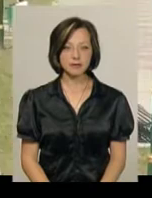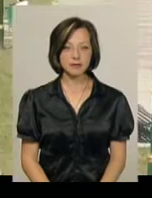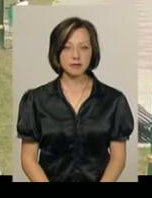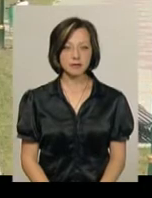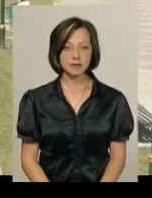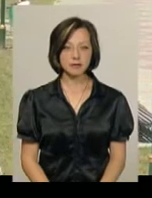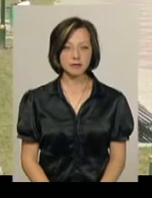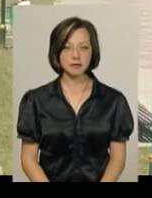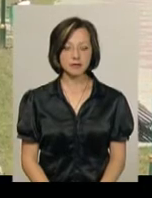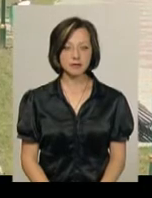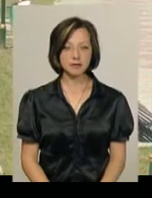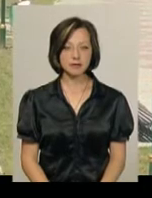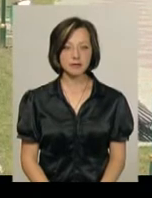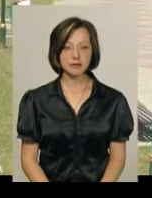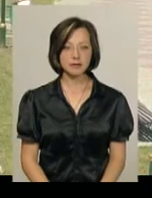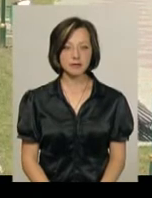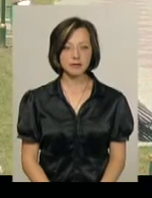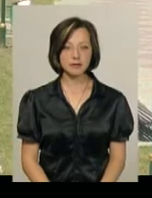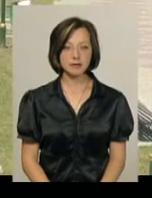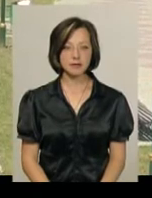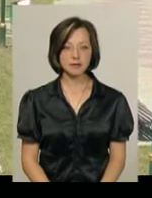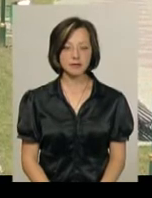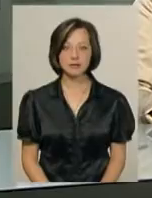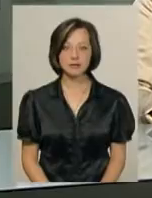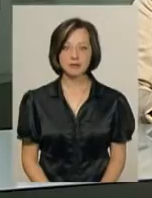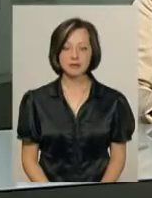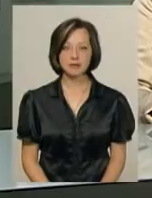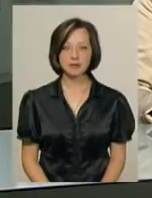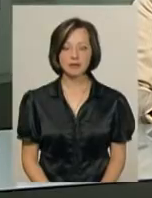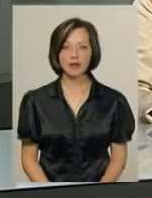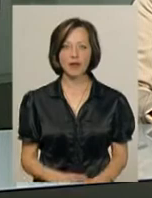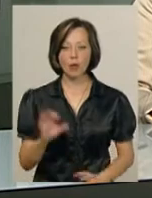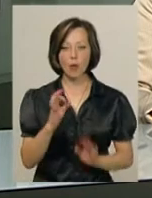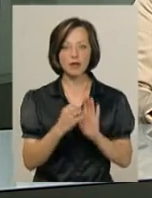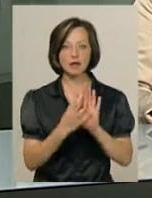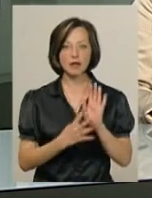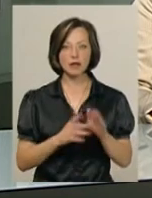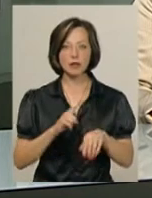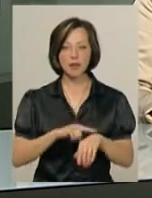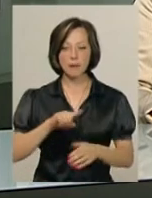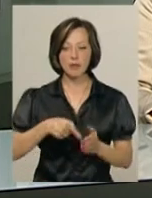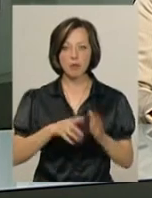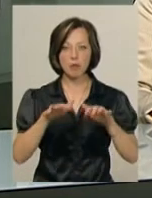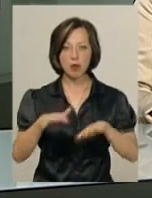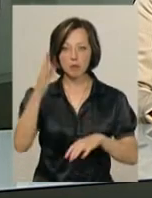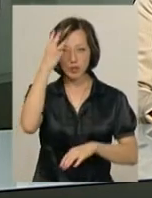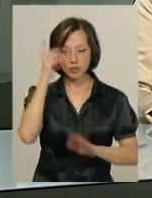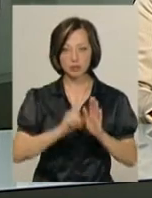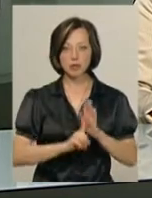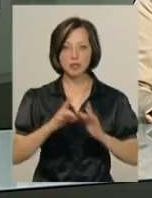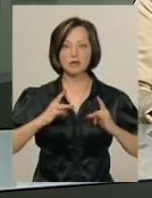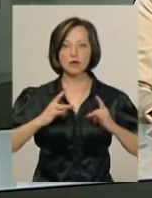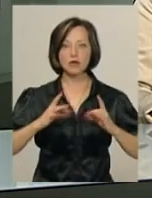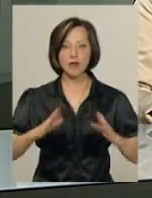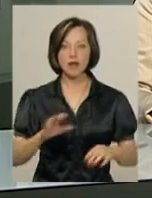Тетяна Ворожцова, Іван Мовчан, новини Поділля Центр. О 19-й годині на міському пляжі Хмельницькому розпочалося